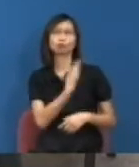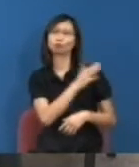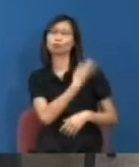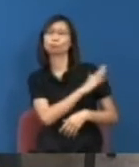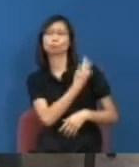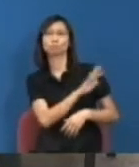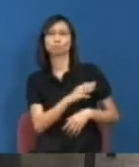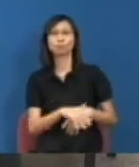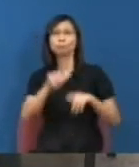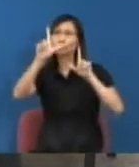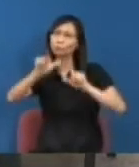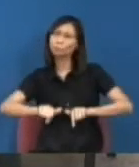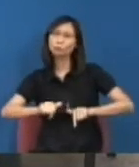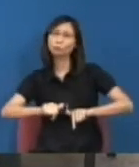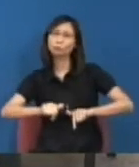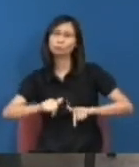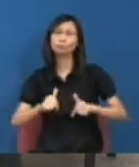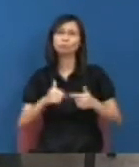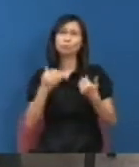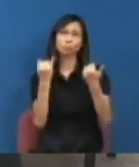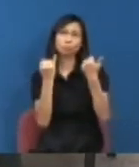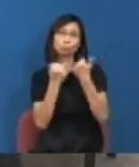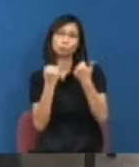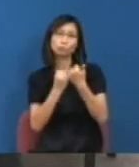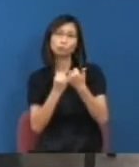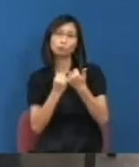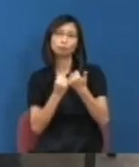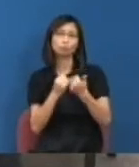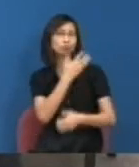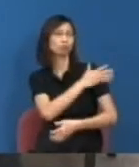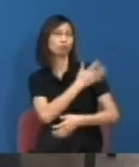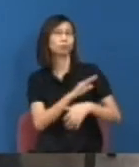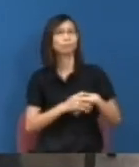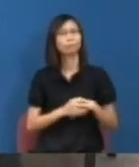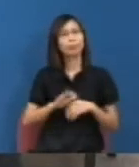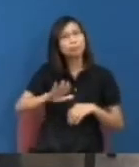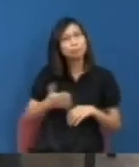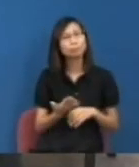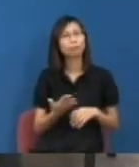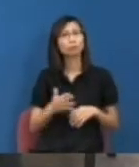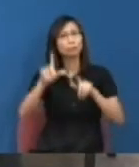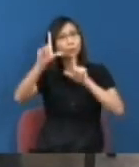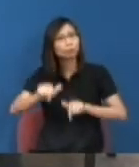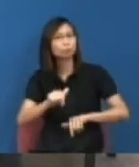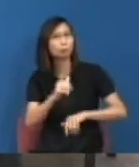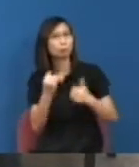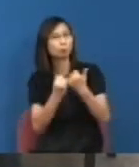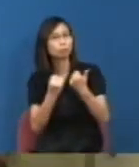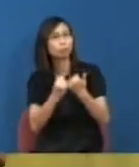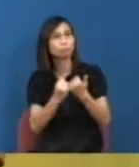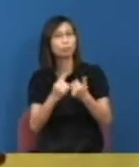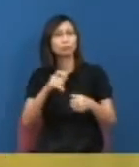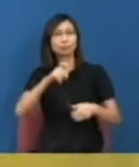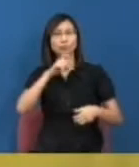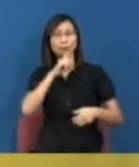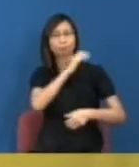關我們救生甚麼事還是其實我們作為一個救生我們在這件事上其實都是好像有一個角色或者有一個責